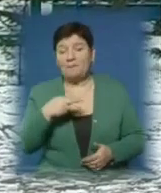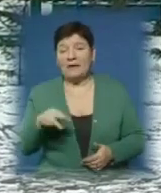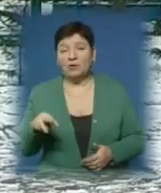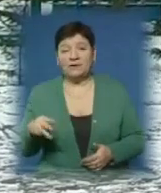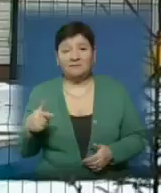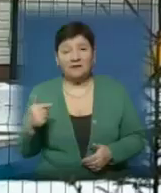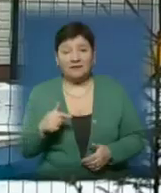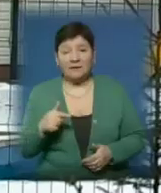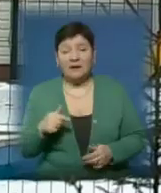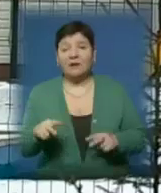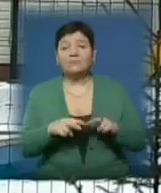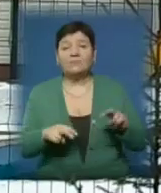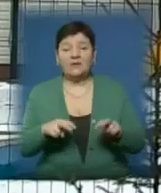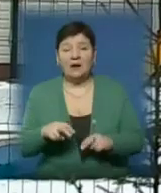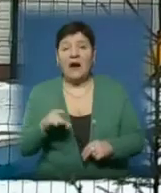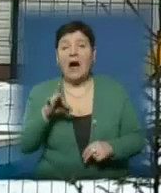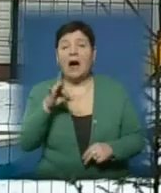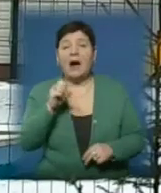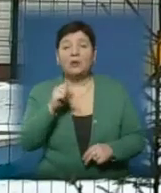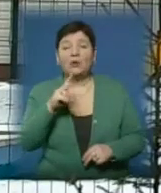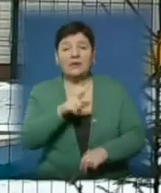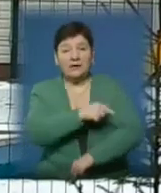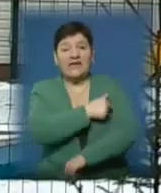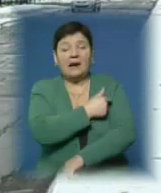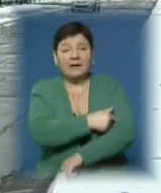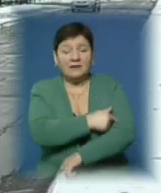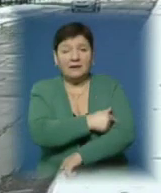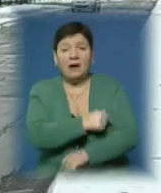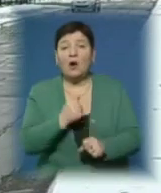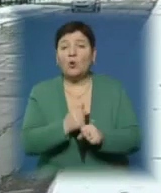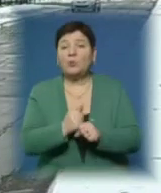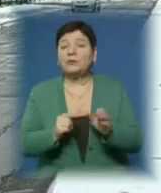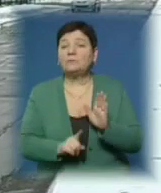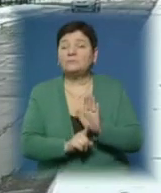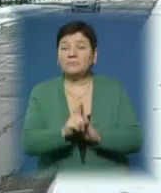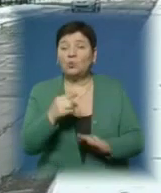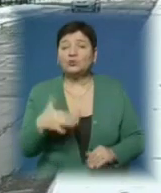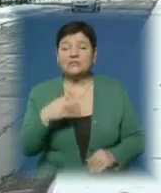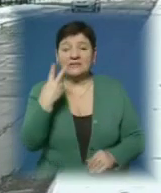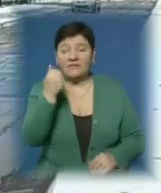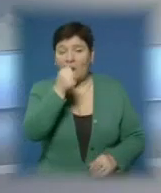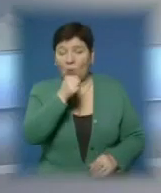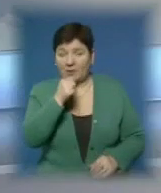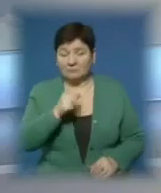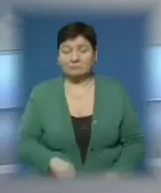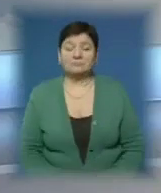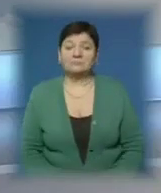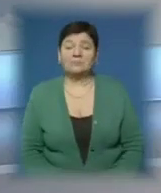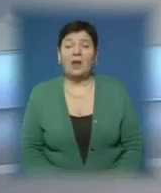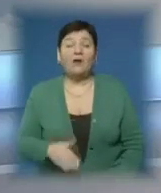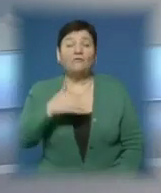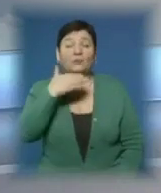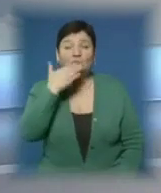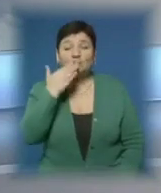У перспективі розглядають будівництво алергологічної лікарні. Роботи планують розпочати вже за два роки. В